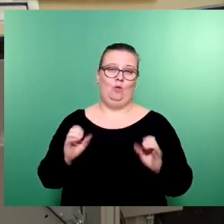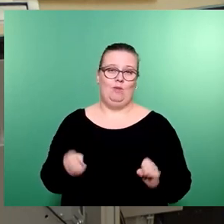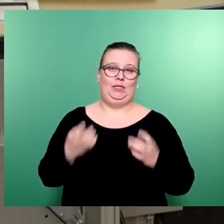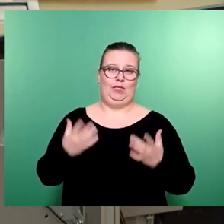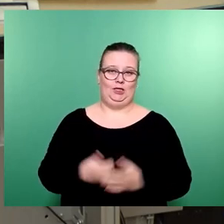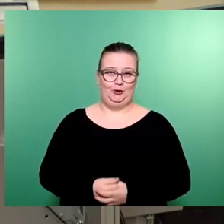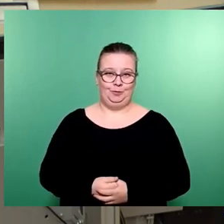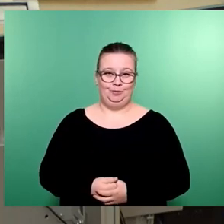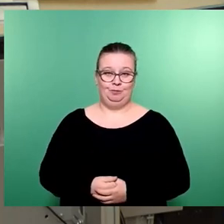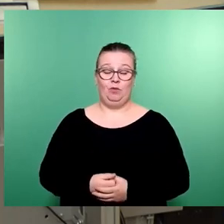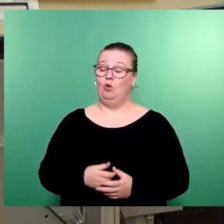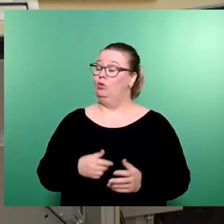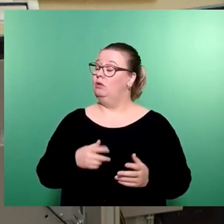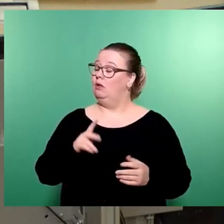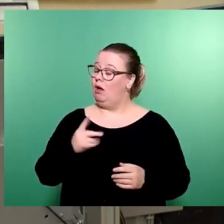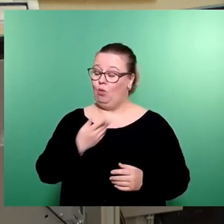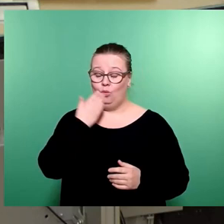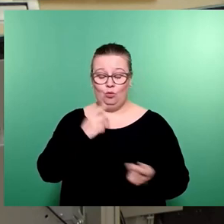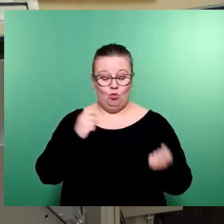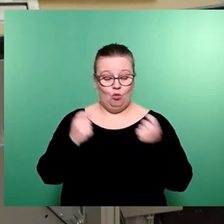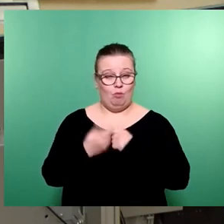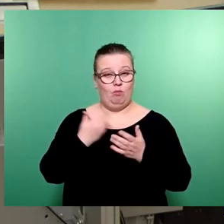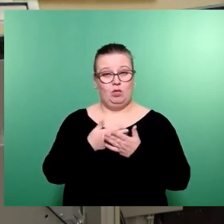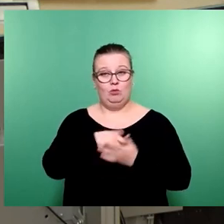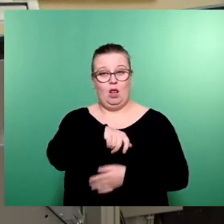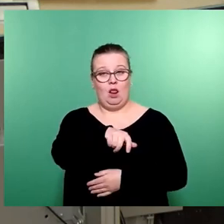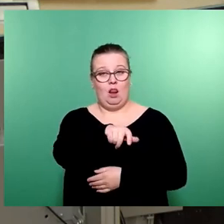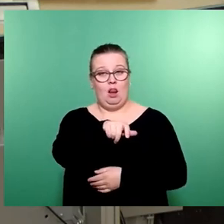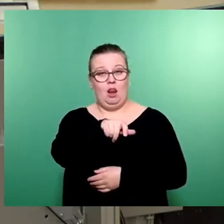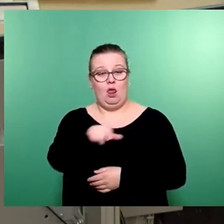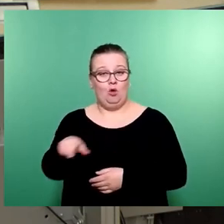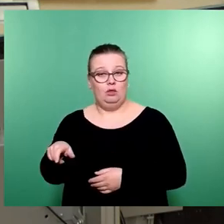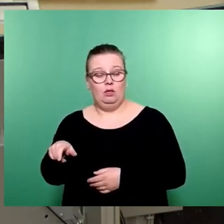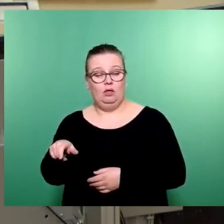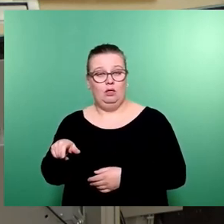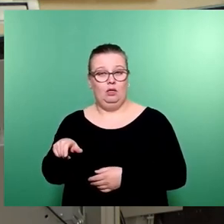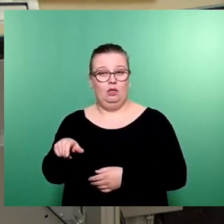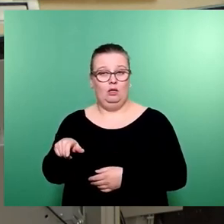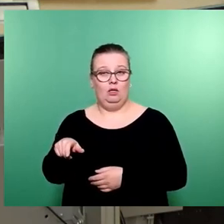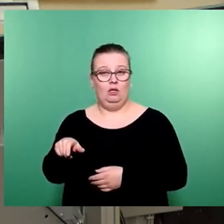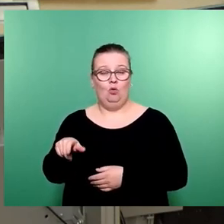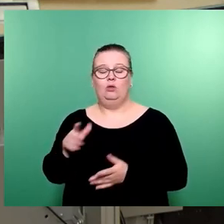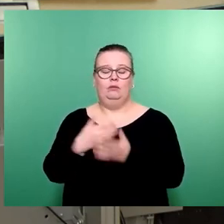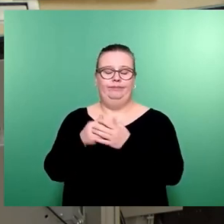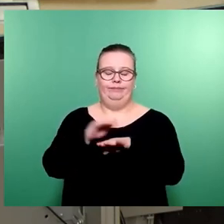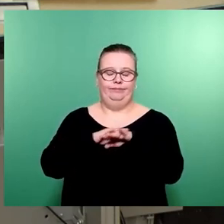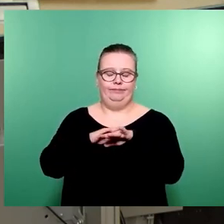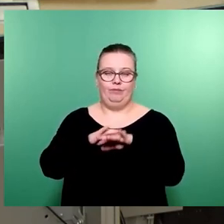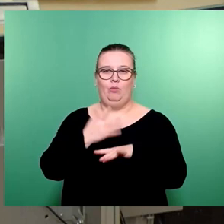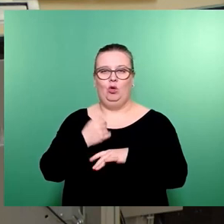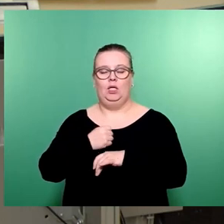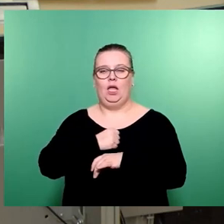Und daran ändert auch nichts, dass die Leute, daran ändert auch nichts das laute Krakelen von links- und